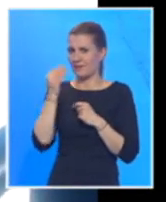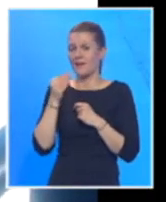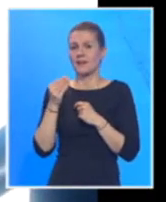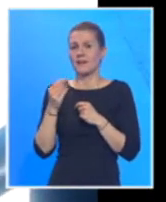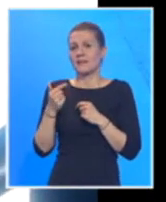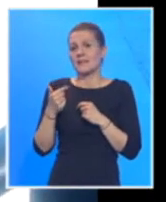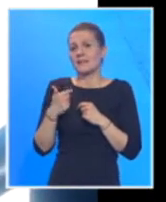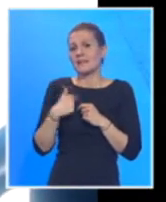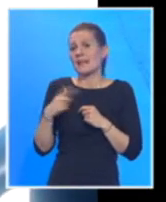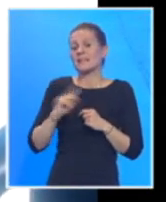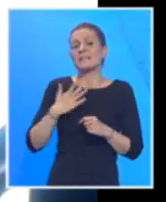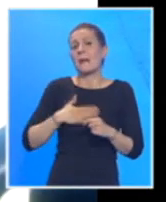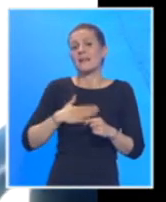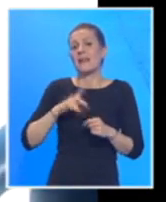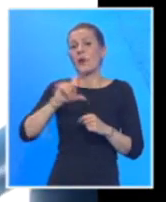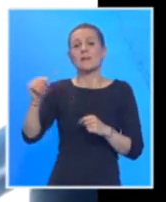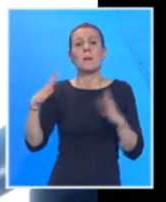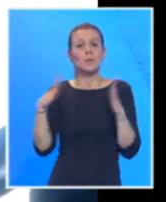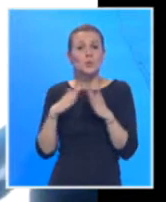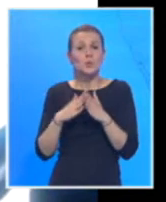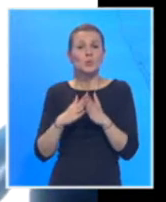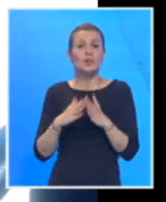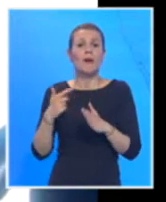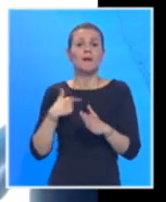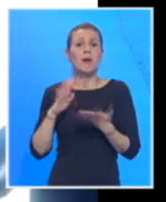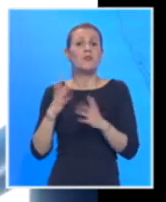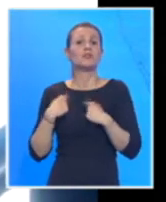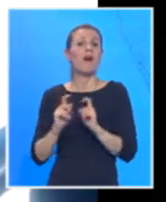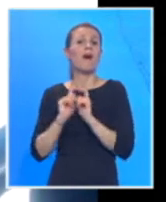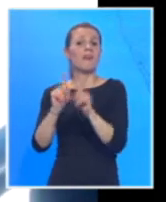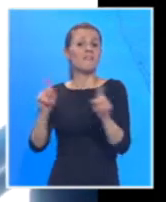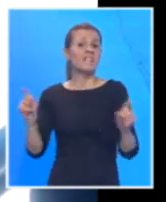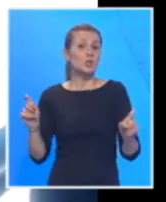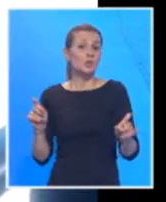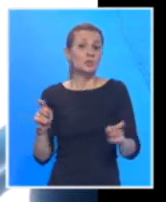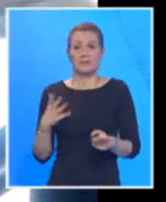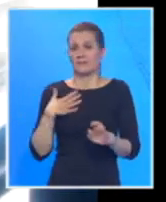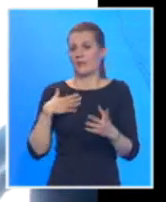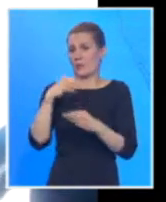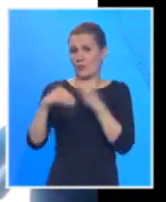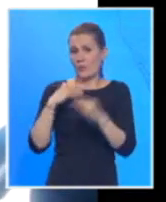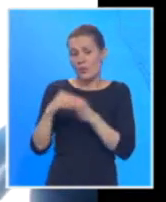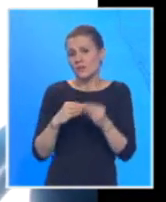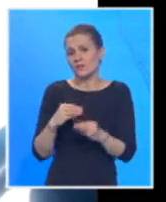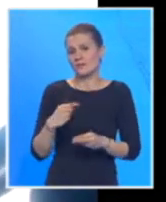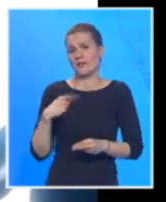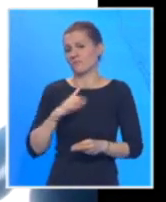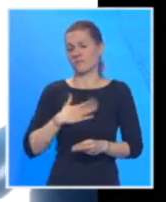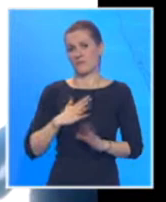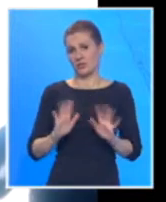iz tog razloga hteo direkući da resikiram, da prenese možda virus na svoje upućane, na svoje najmilije.